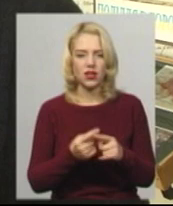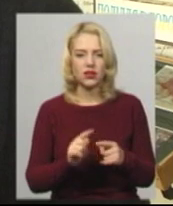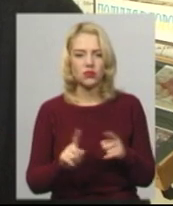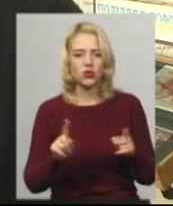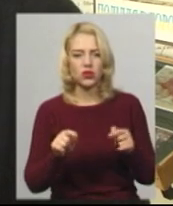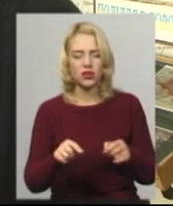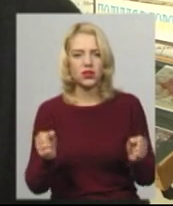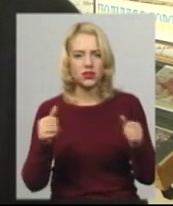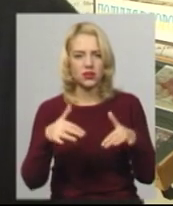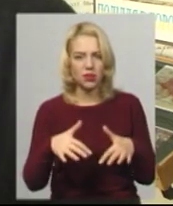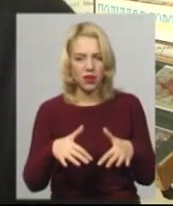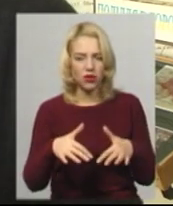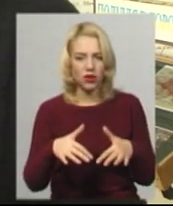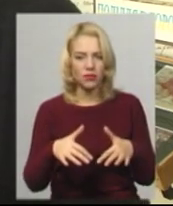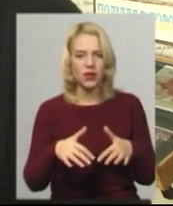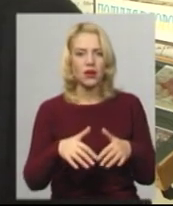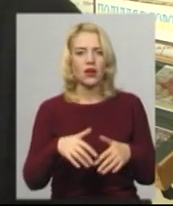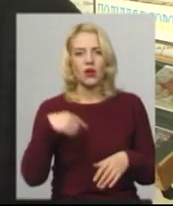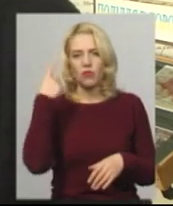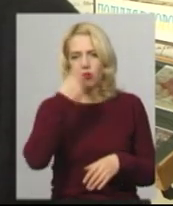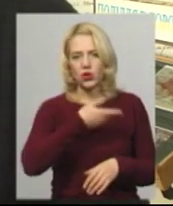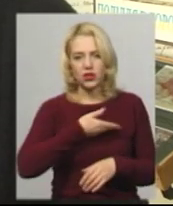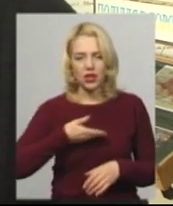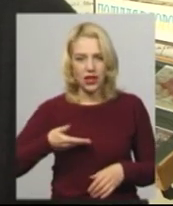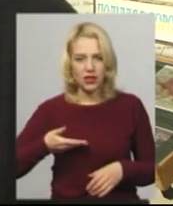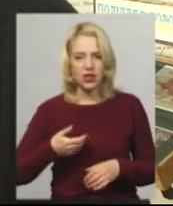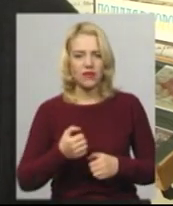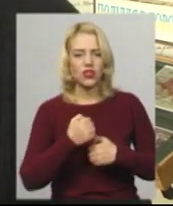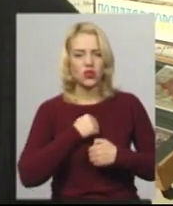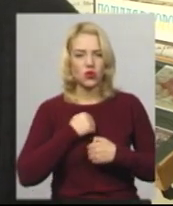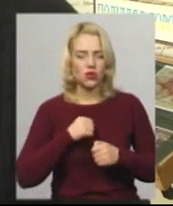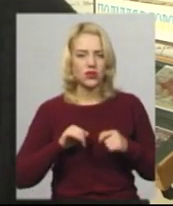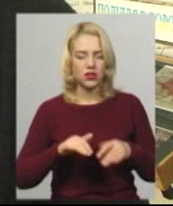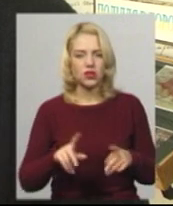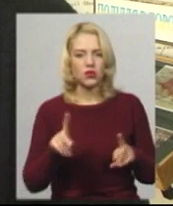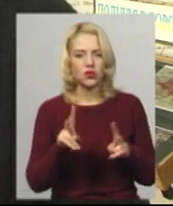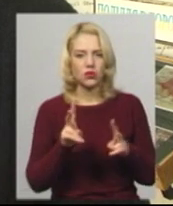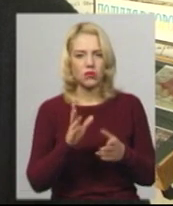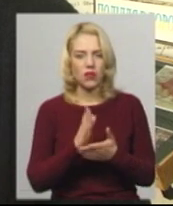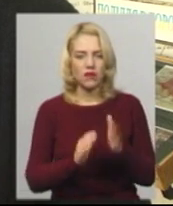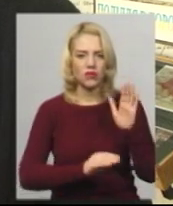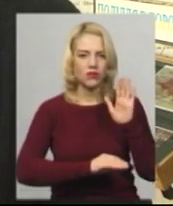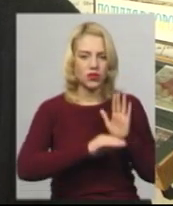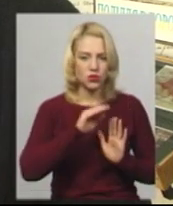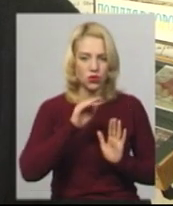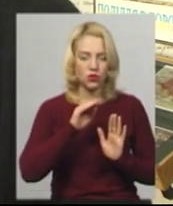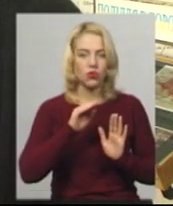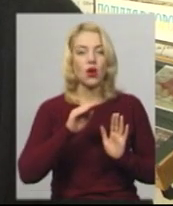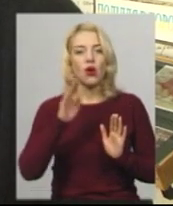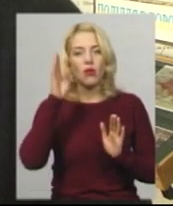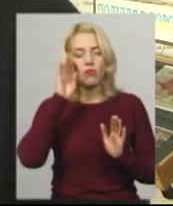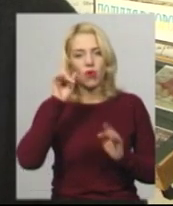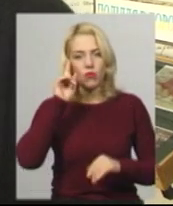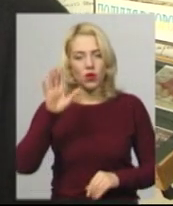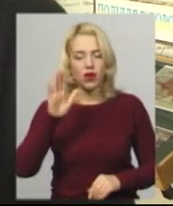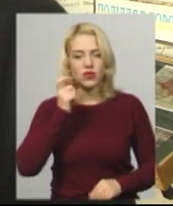зібрано портрети, ще раз наголошую, військових діячів, які мали досить високу популярність